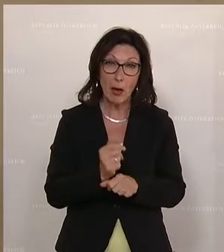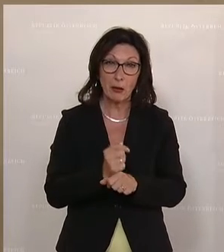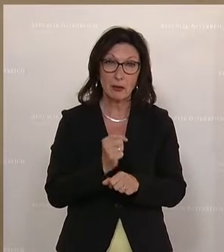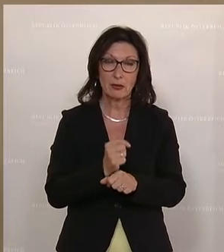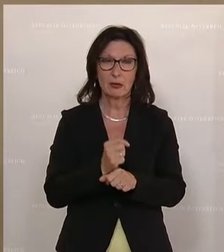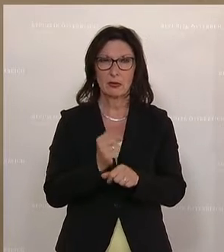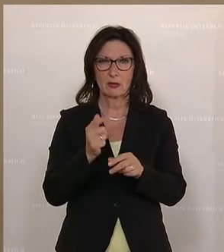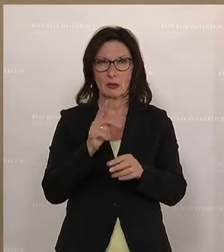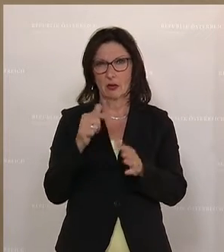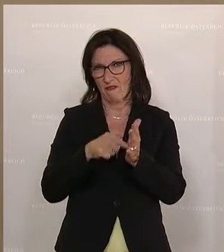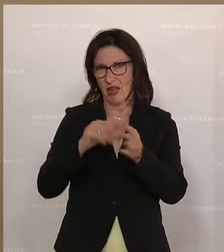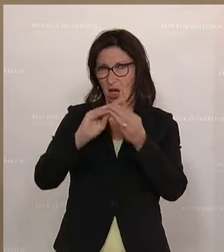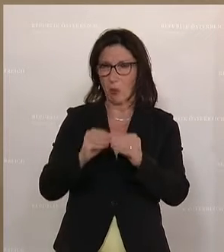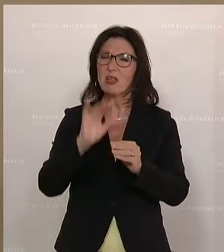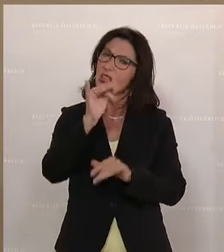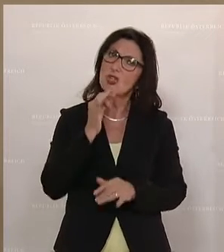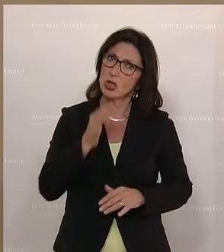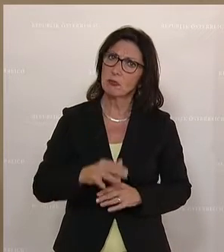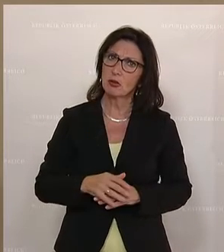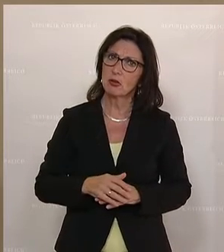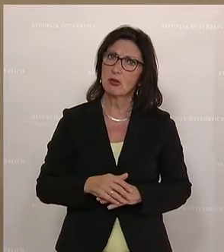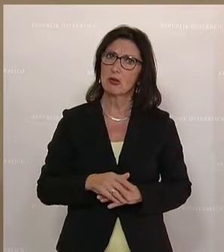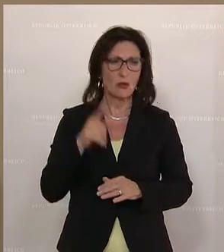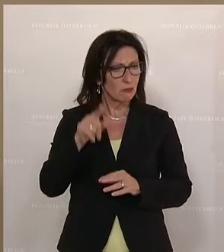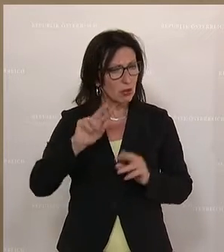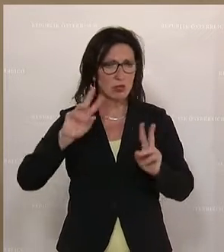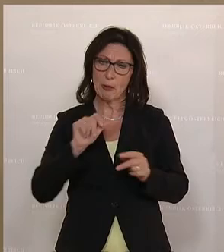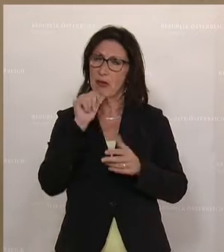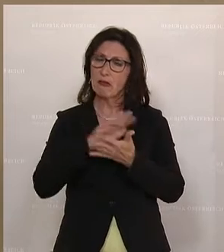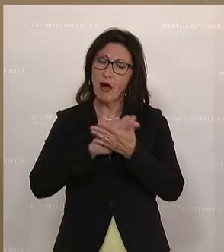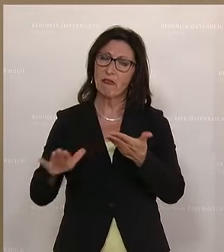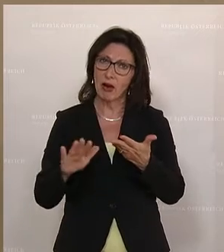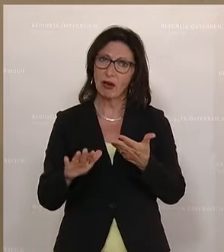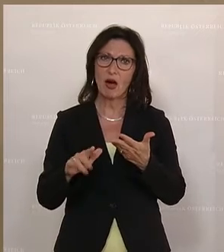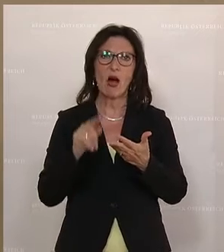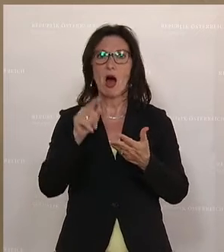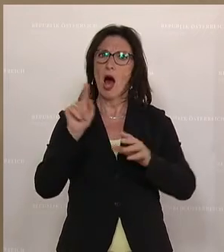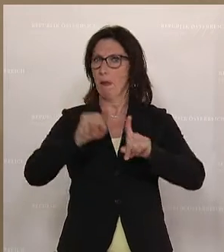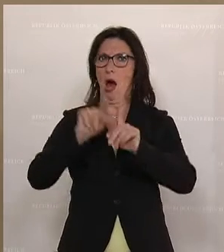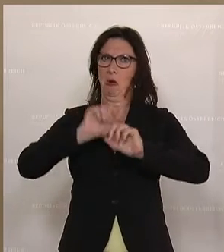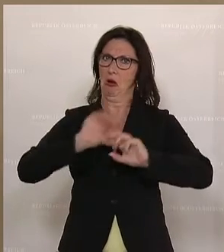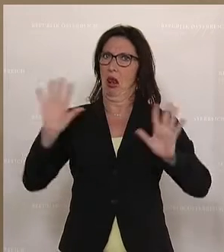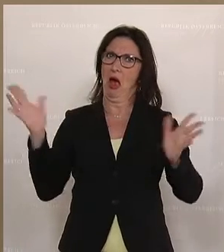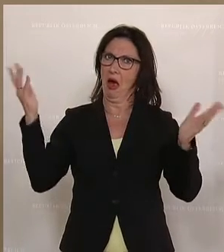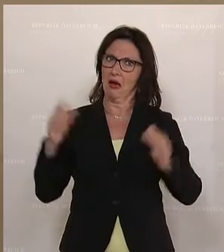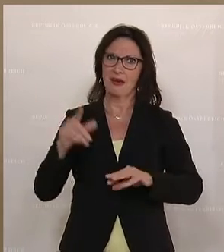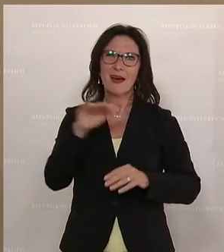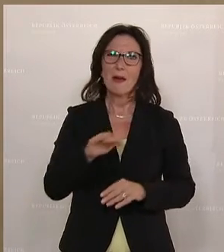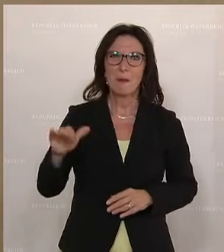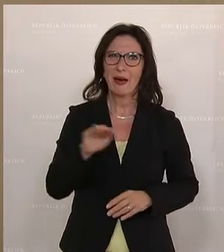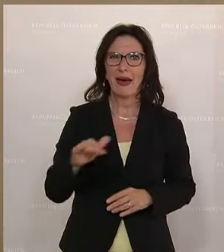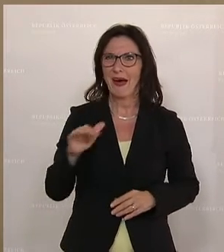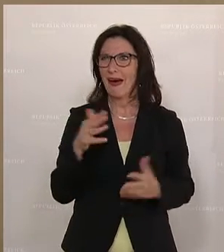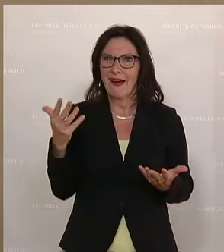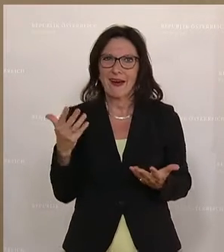ja sehr komplex und da gebe ich euch recht, natürlich ist das keine einfache Angelegenheit. Aber auch das ist relativ klar. Ich glaube, es gibt auf diesem Bereich kaum